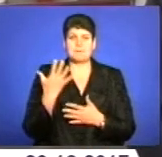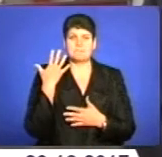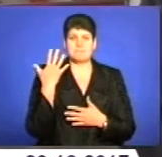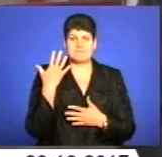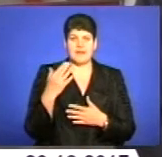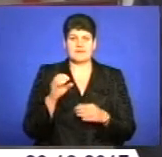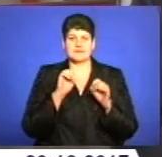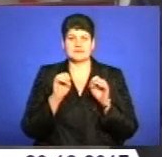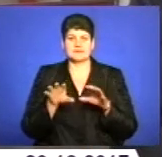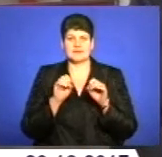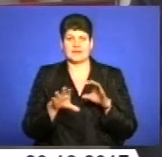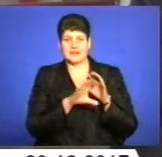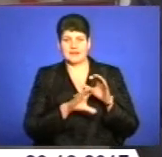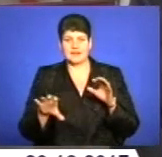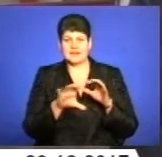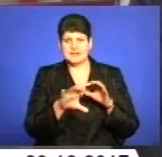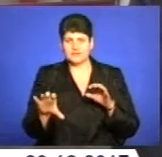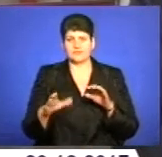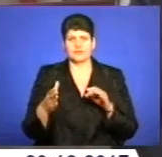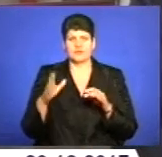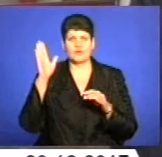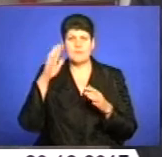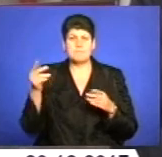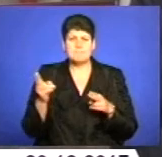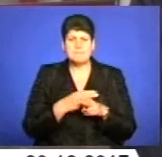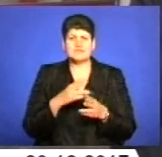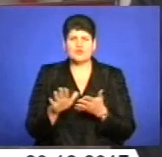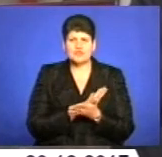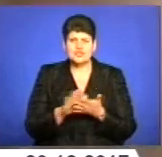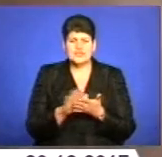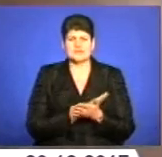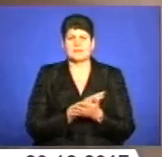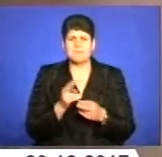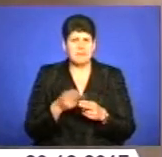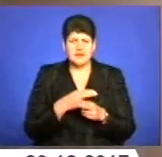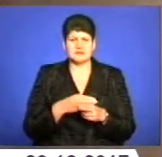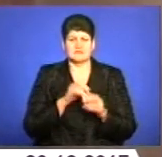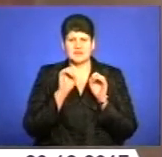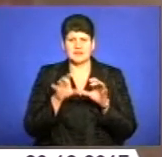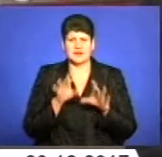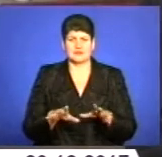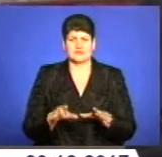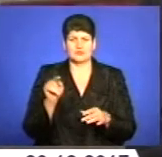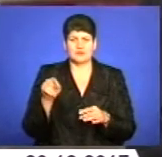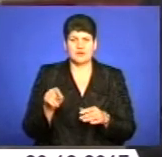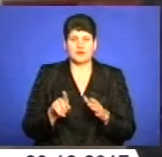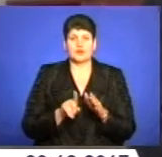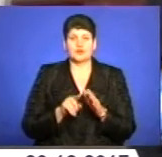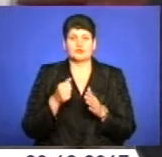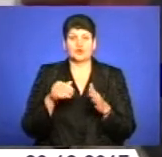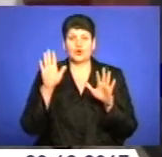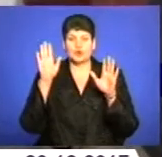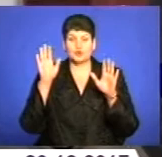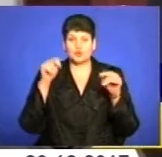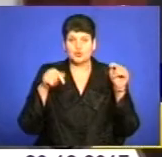Тернопільського ставу, сідучи її води з міста Тернополя, без очистки виливаються в цей став. До тих дощових стоків почали підключатися